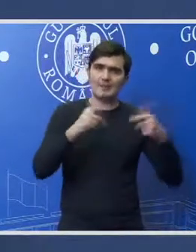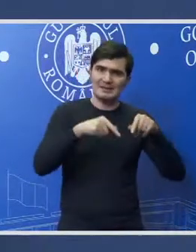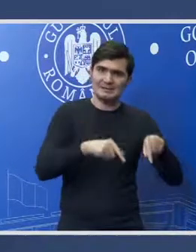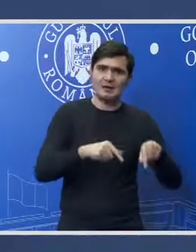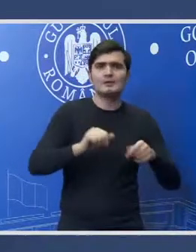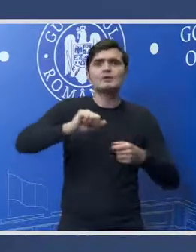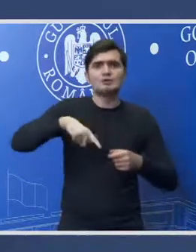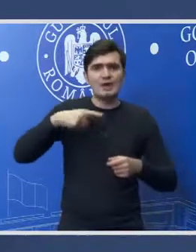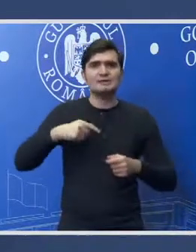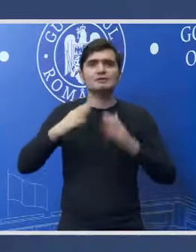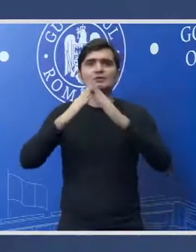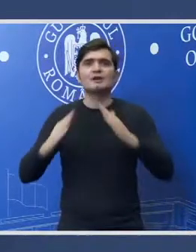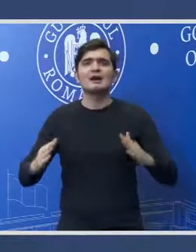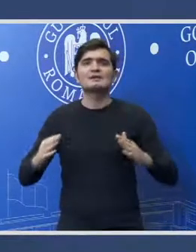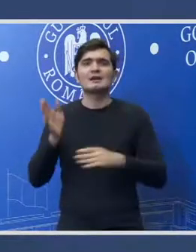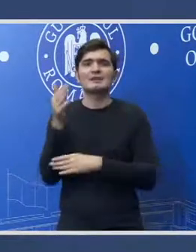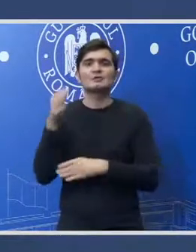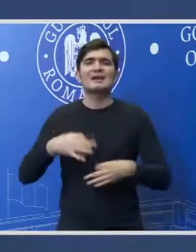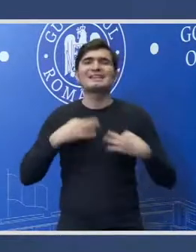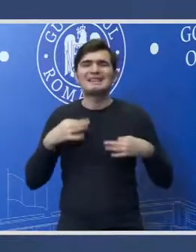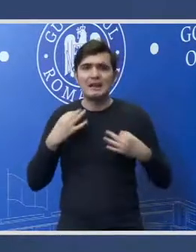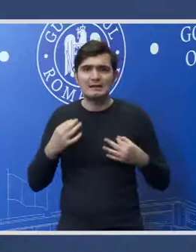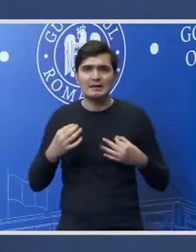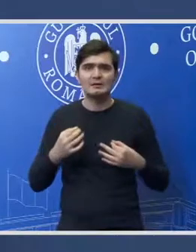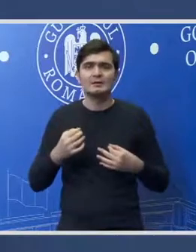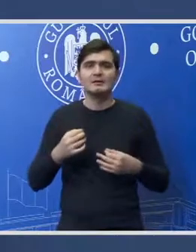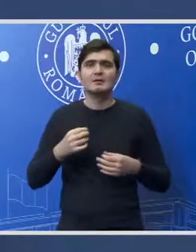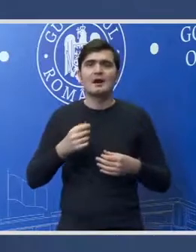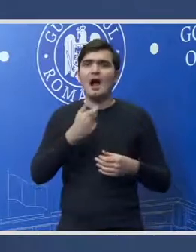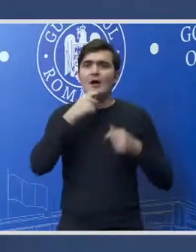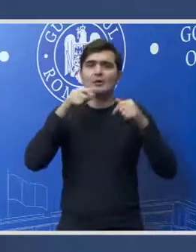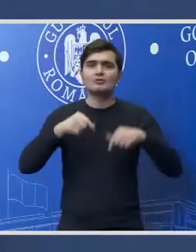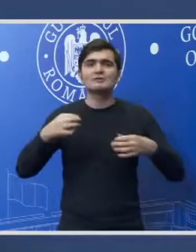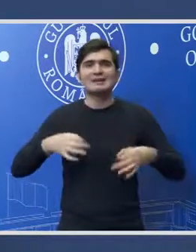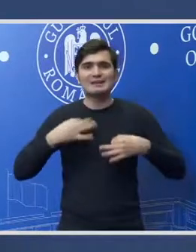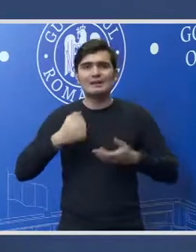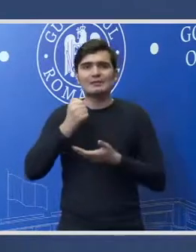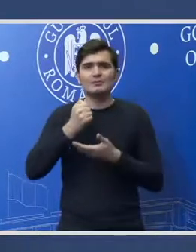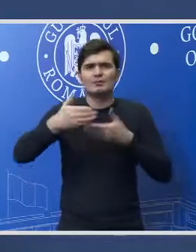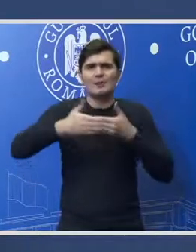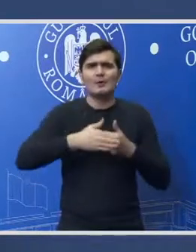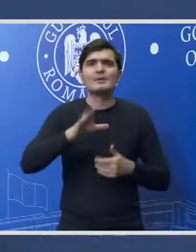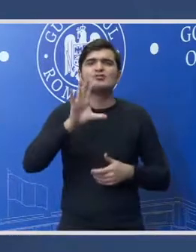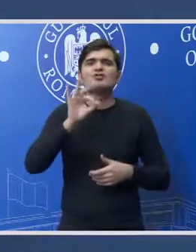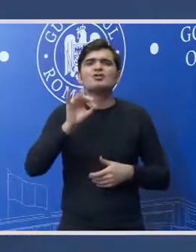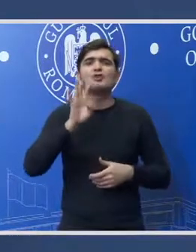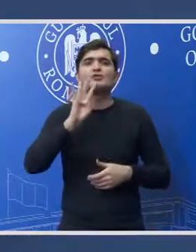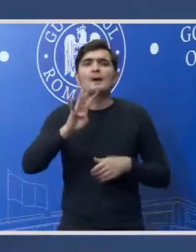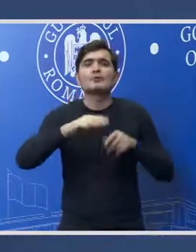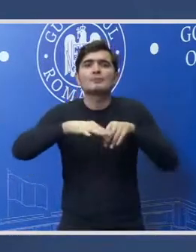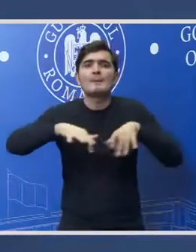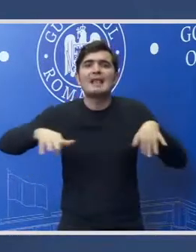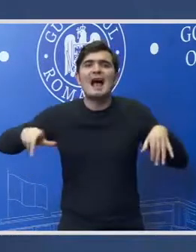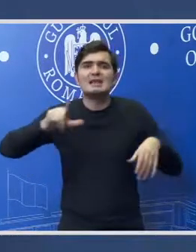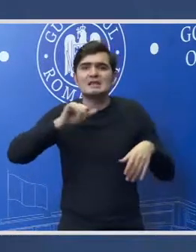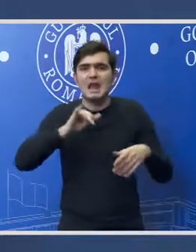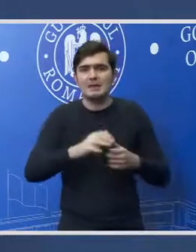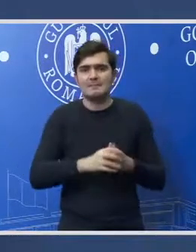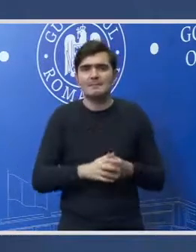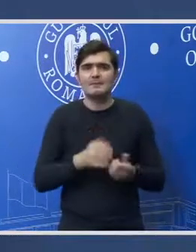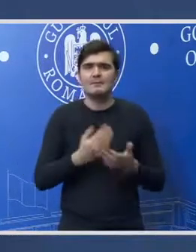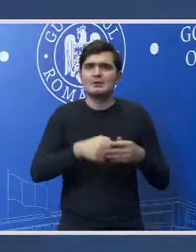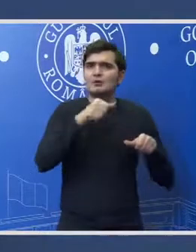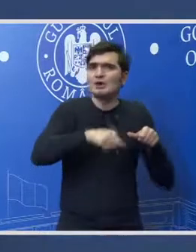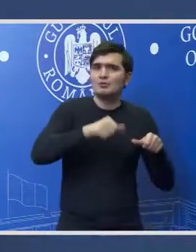Casa Națională de Sănătate. V-am spus că la Sănătatea anul acesta în buget sunt aproape 54 de miliarde de lei. La